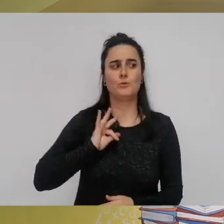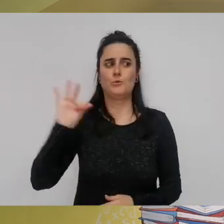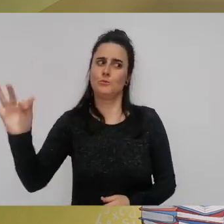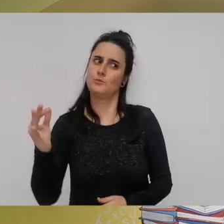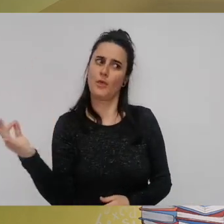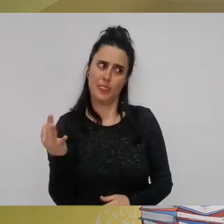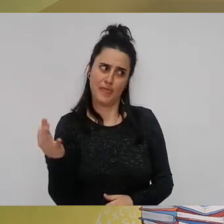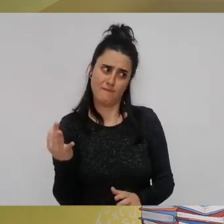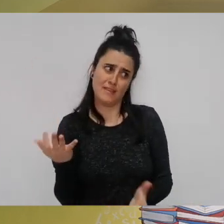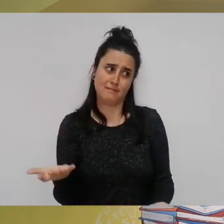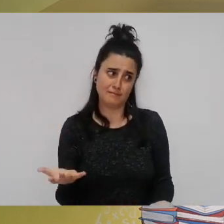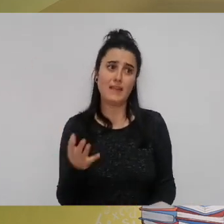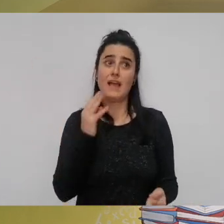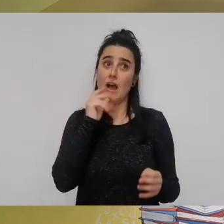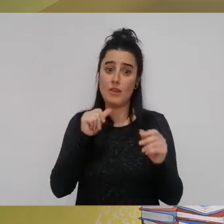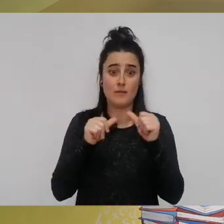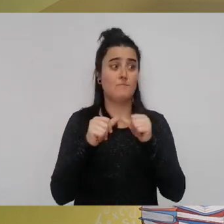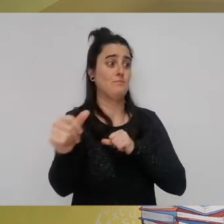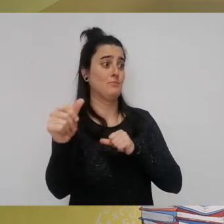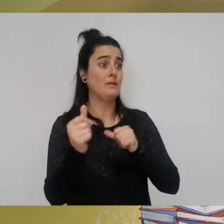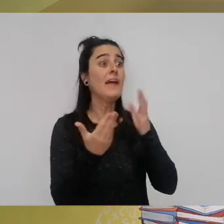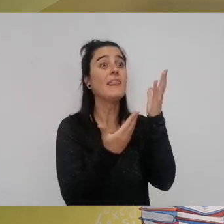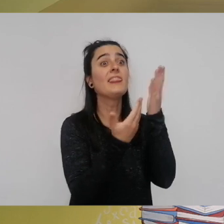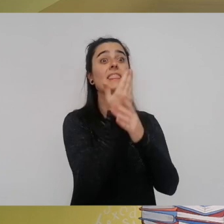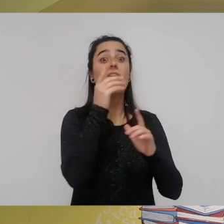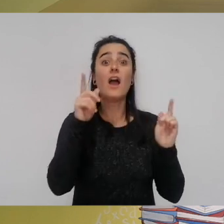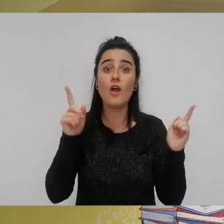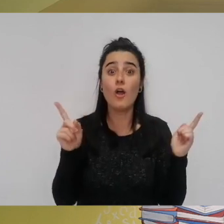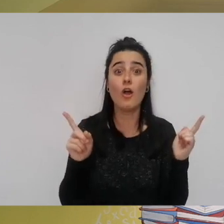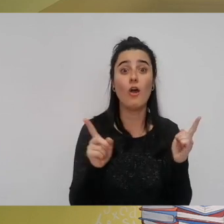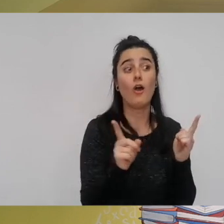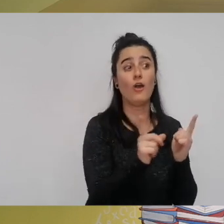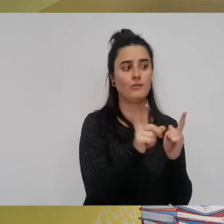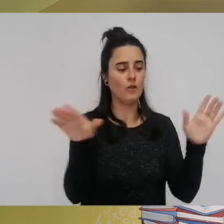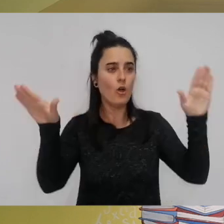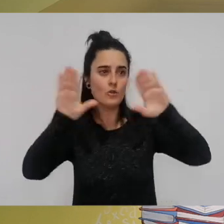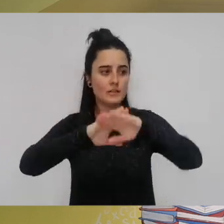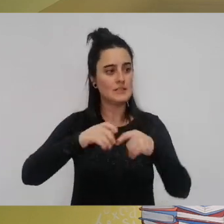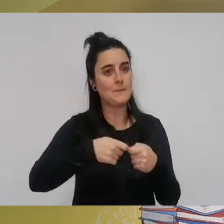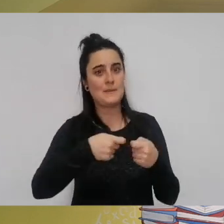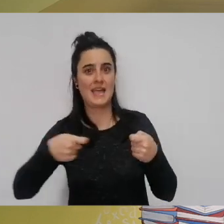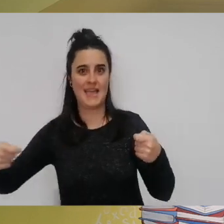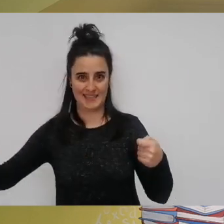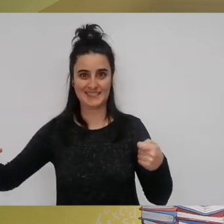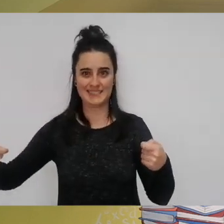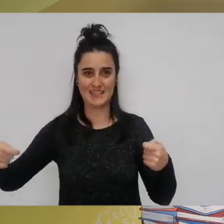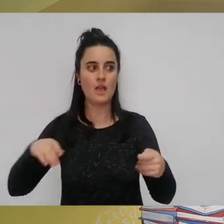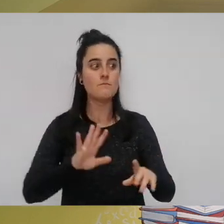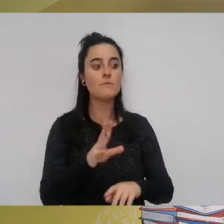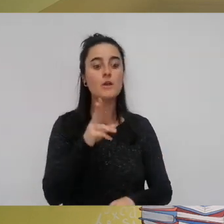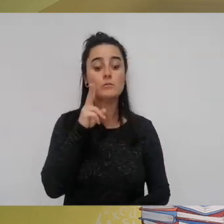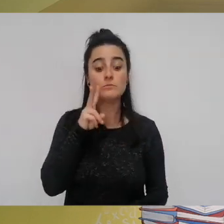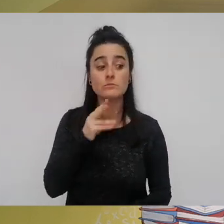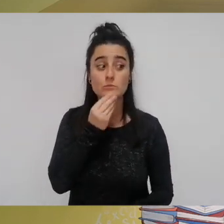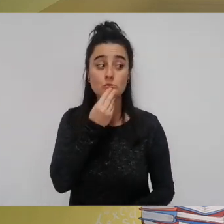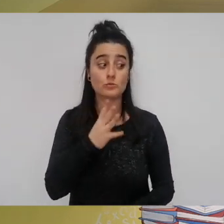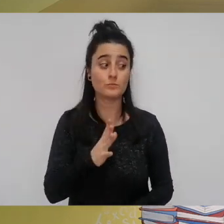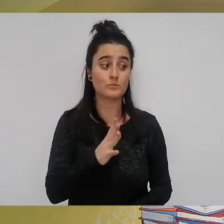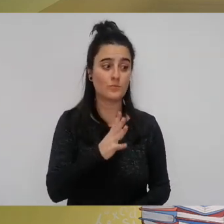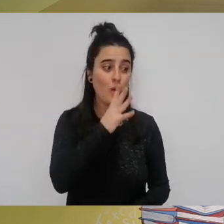poliki poliki eguna mozzen asiko da eta gaua luzatzen baina begiratu ondo